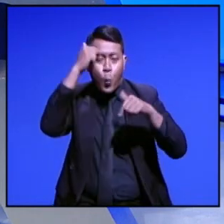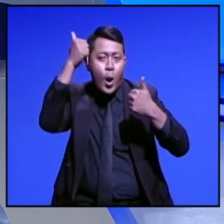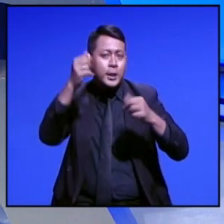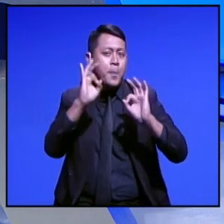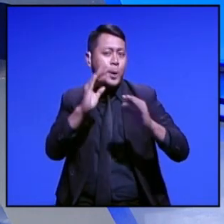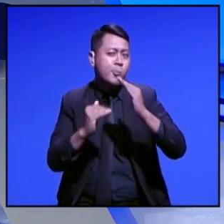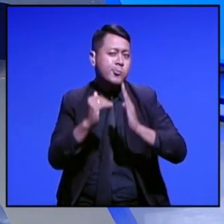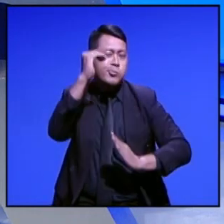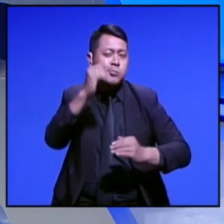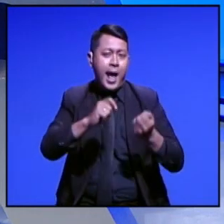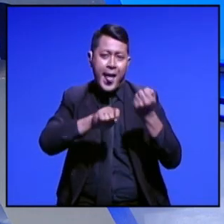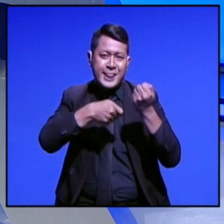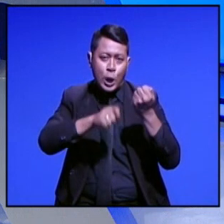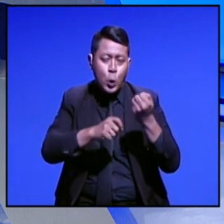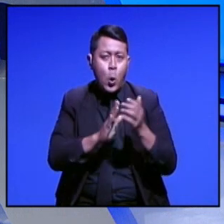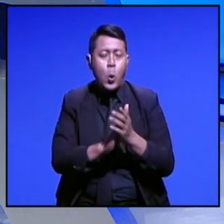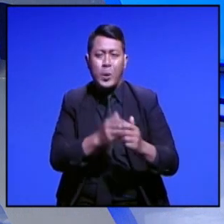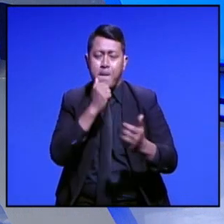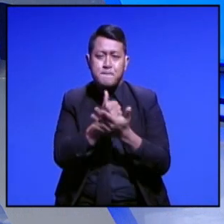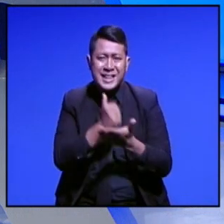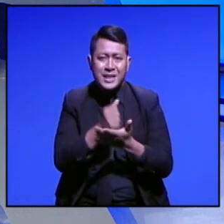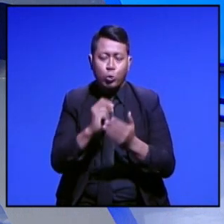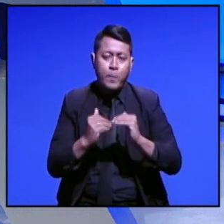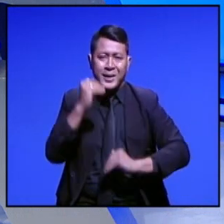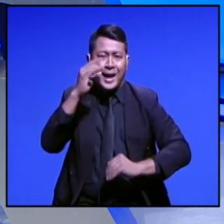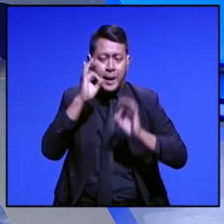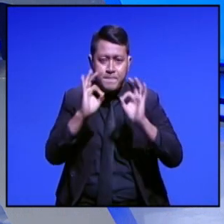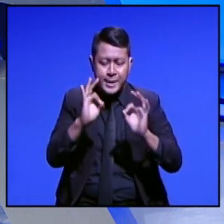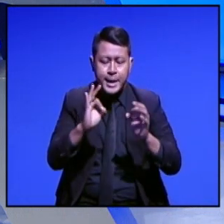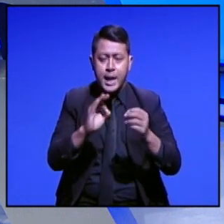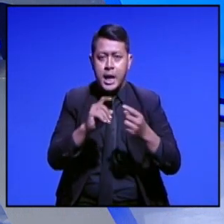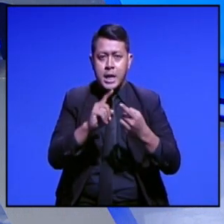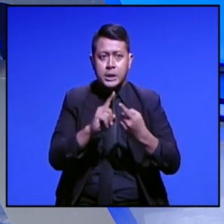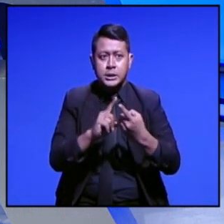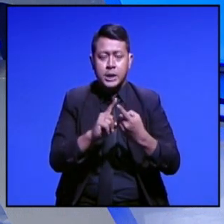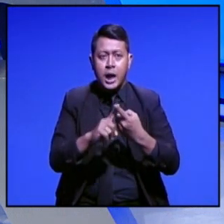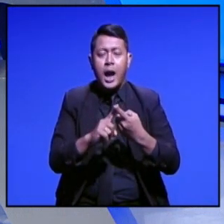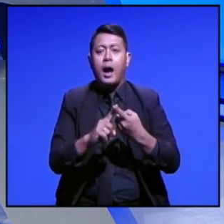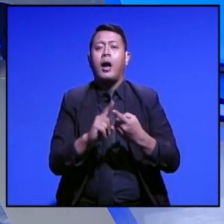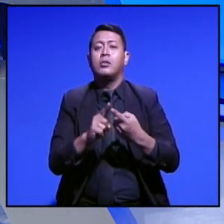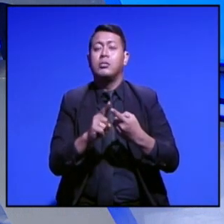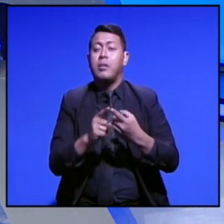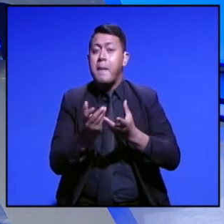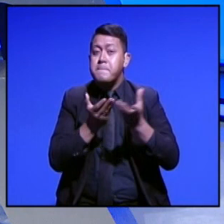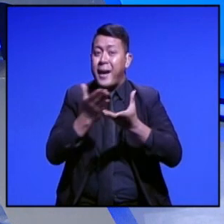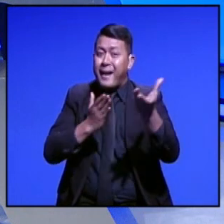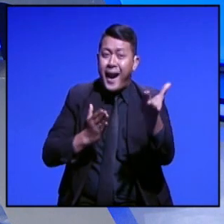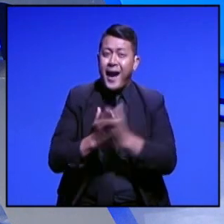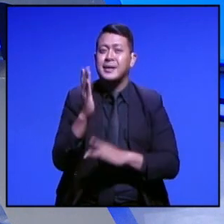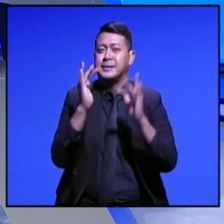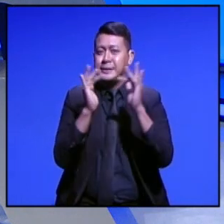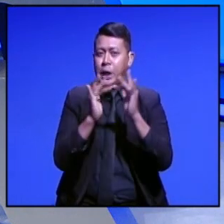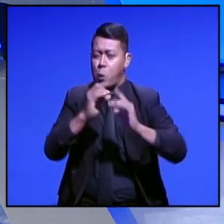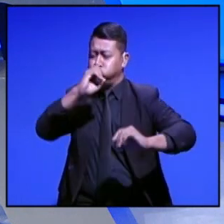Teknologi menjadi poin utama dalam perkembangan pendidikan negara ini. Salah satunya adalah layanan akses internet